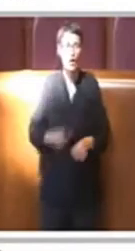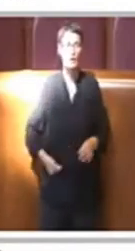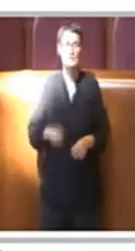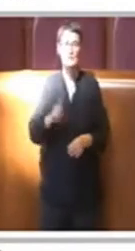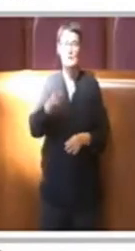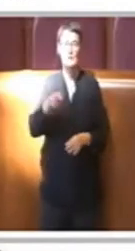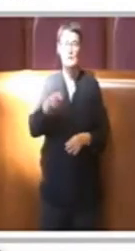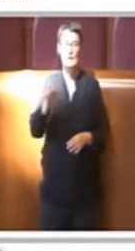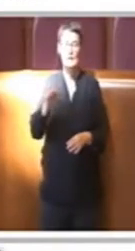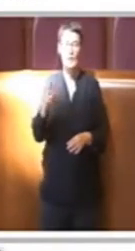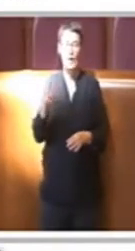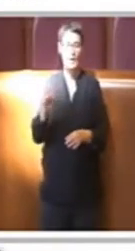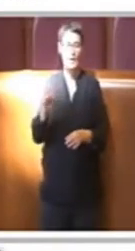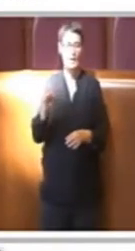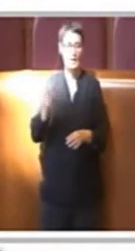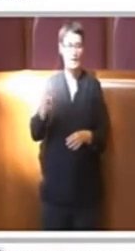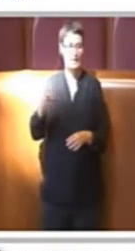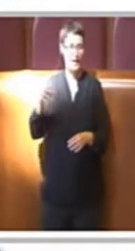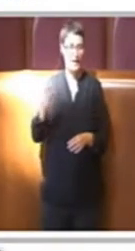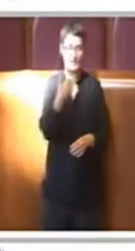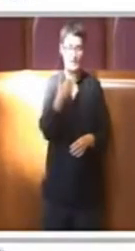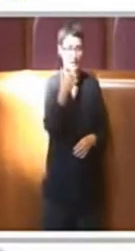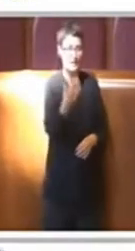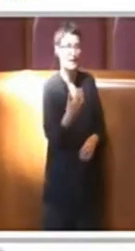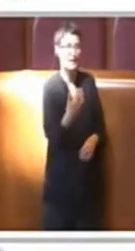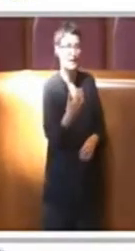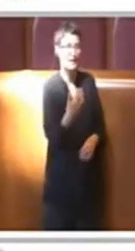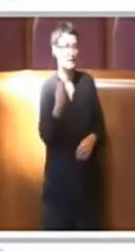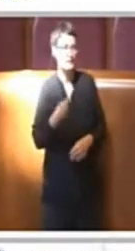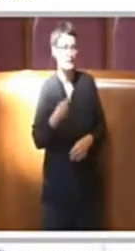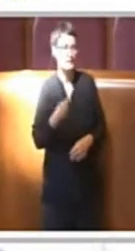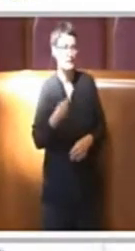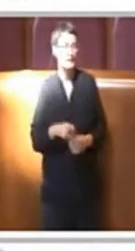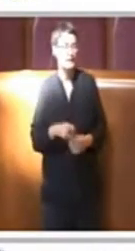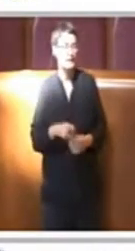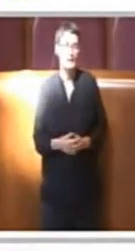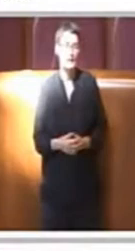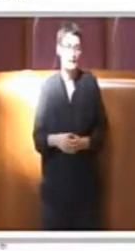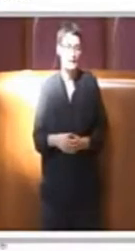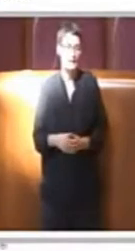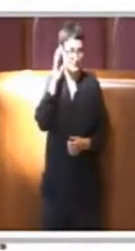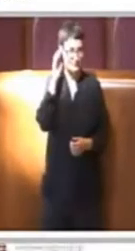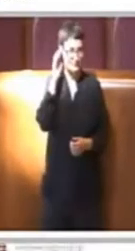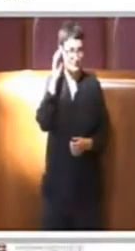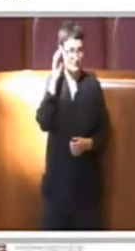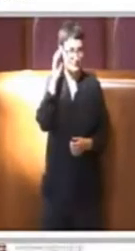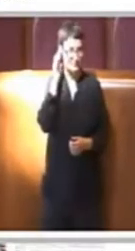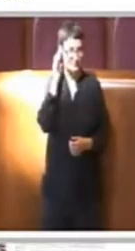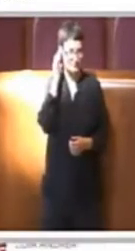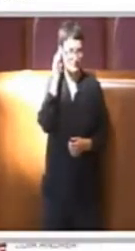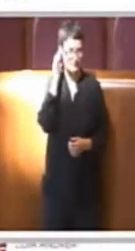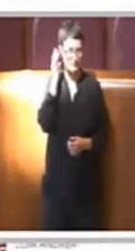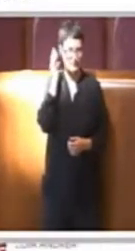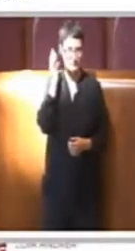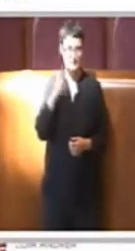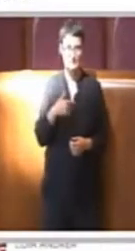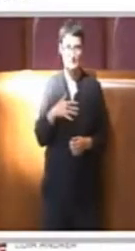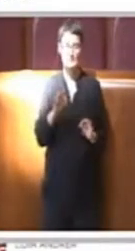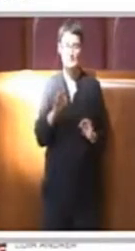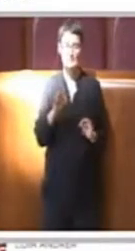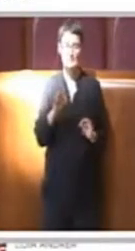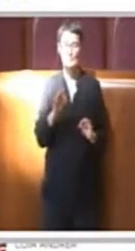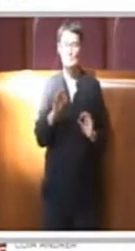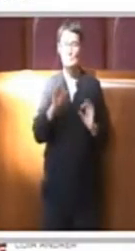Grazie Presidente, con il